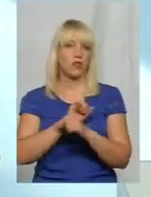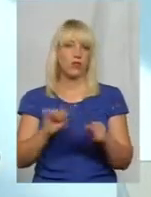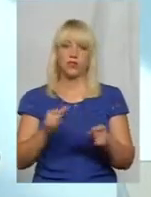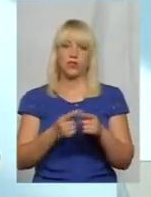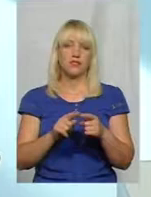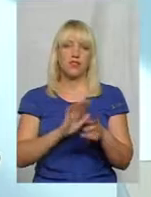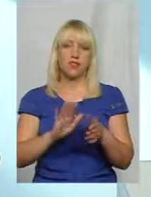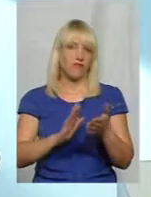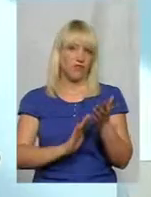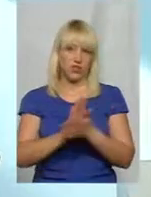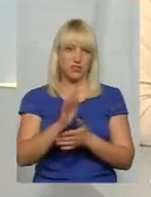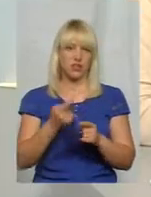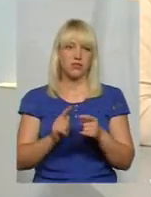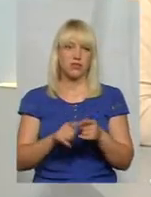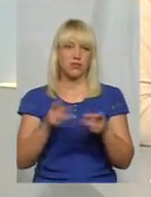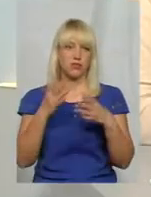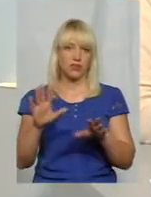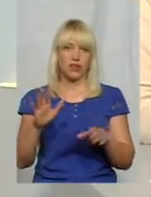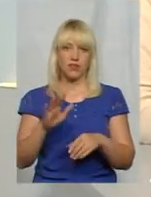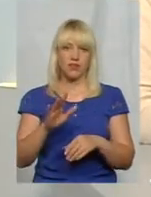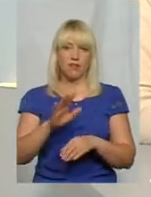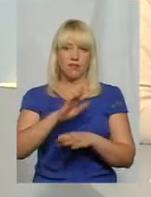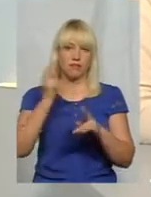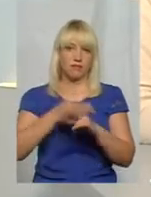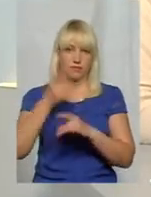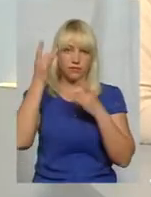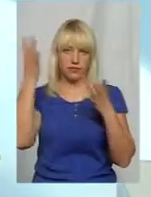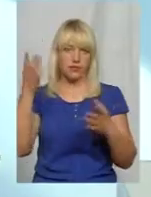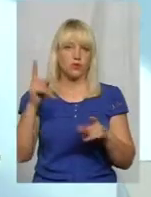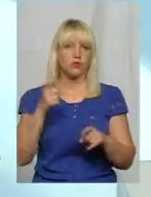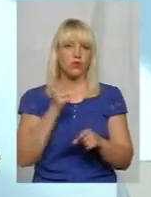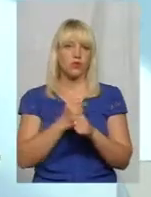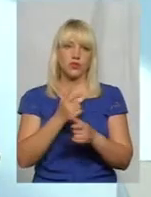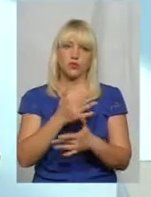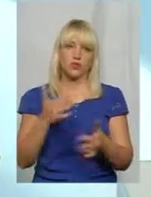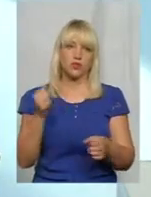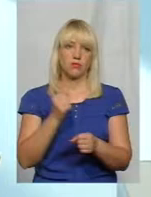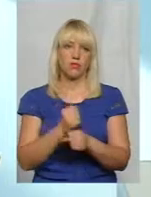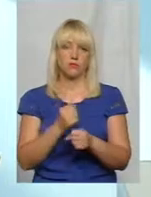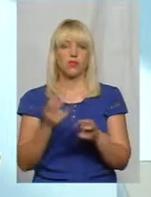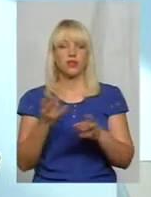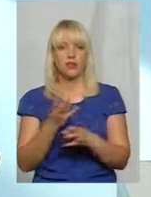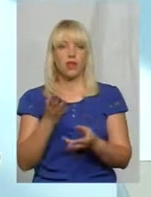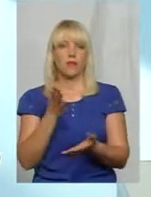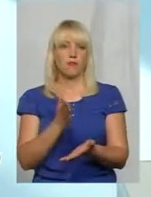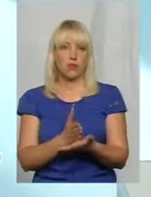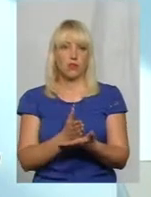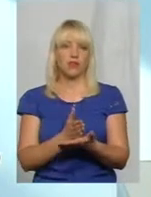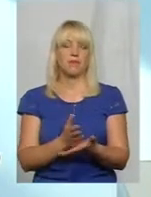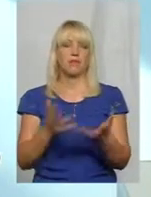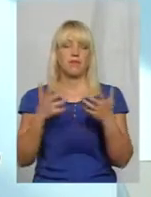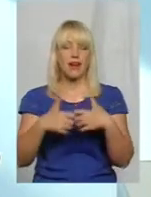виріс. Це просто проста невигоність. Тому що працювати, приходиться з різними людьми. І треба мати певні